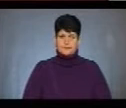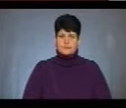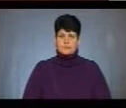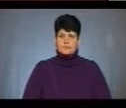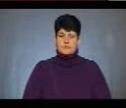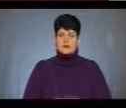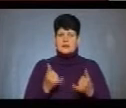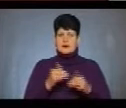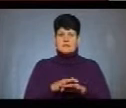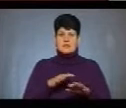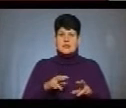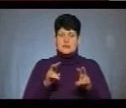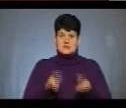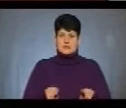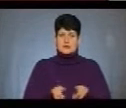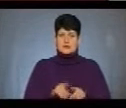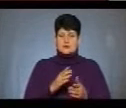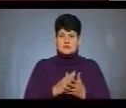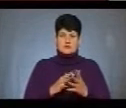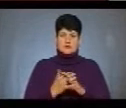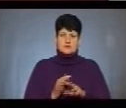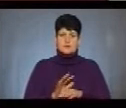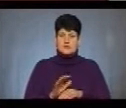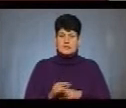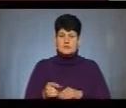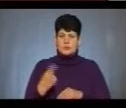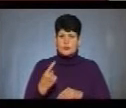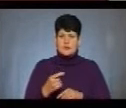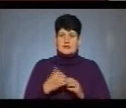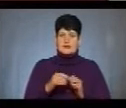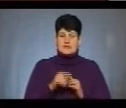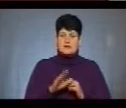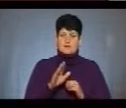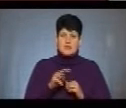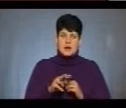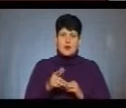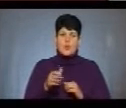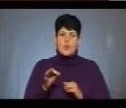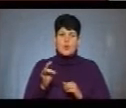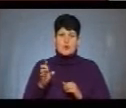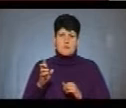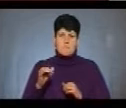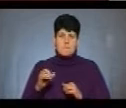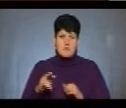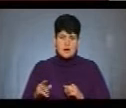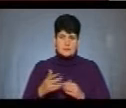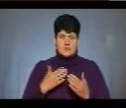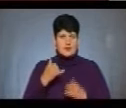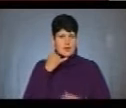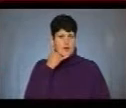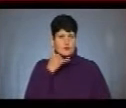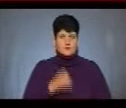Зараз у залі засідань також перебувають аграрії з Тернопільщини, серед них Марія Горбаль, з якою ми поспілкувалися телефоном.